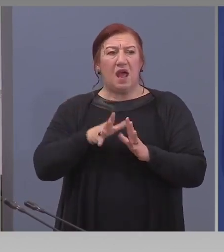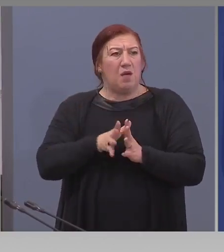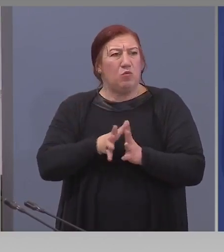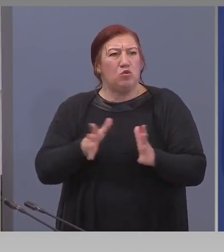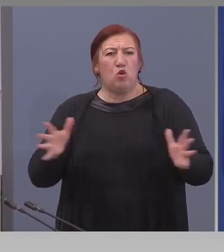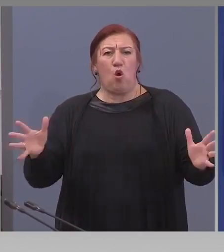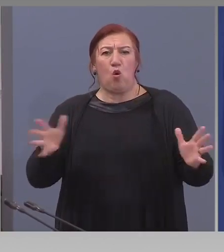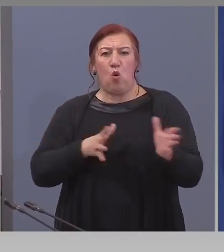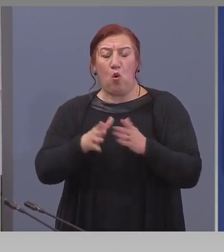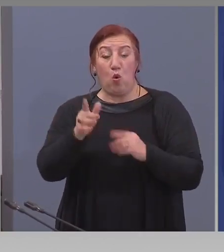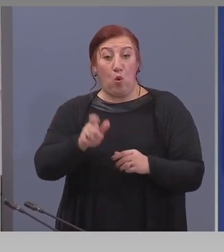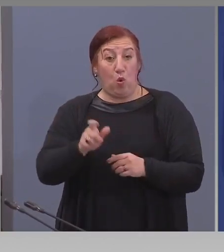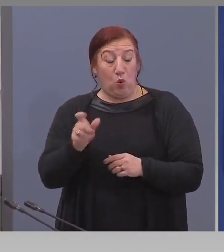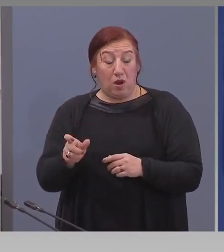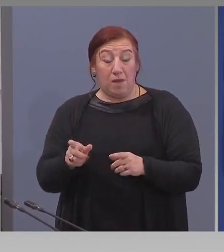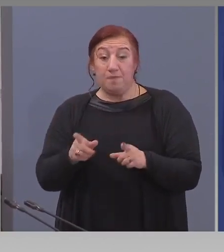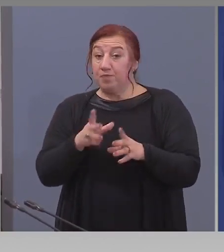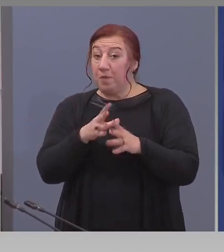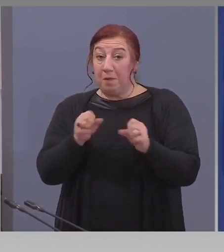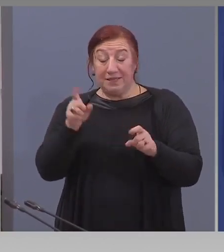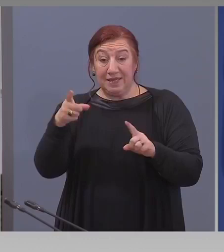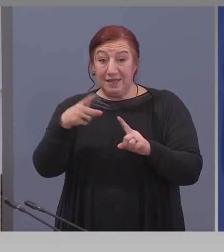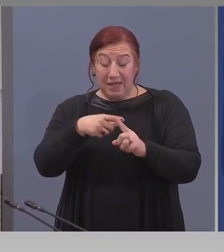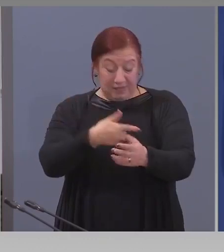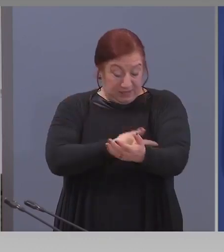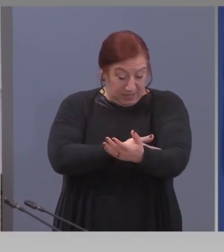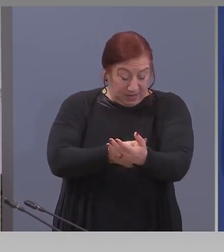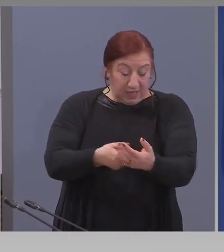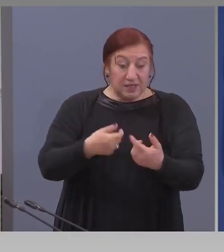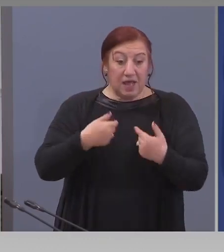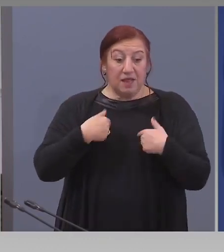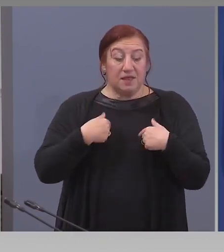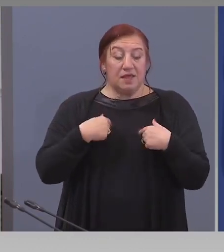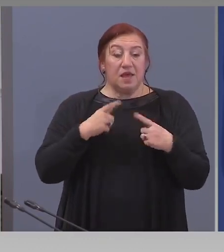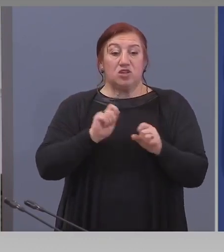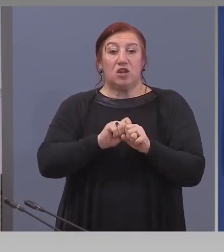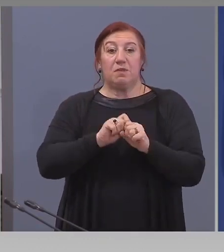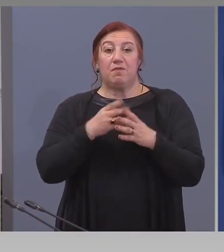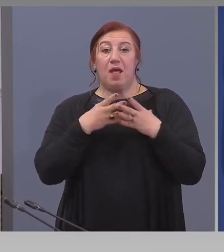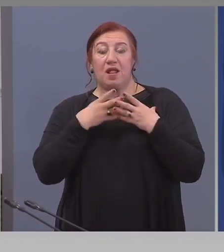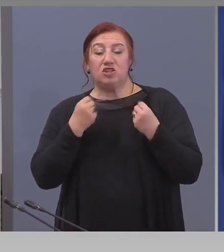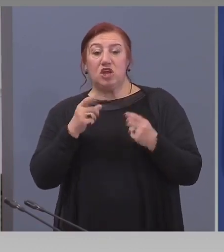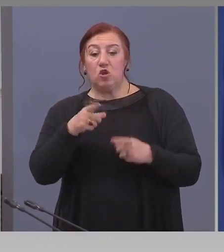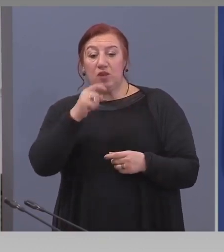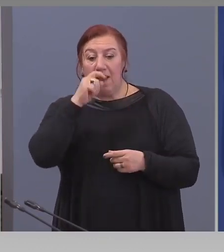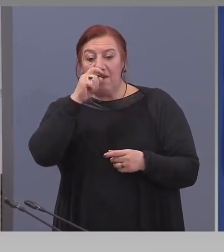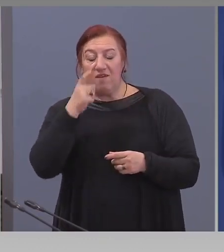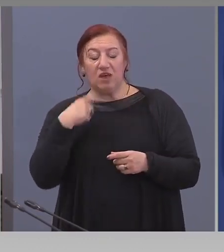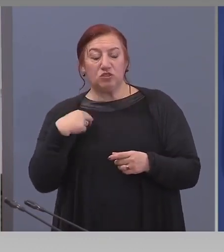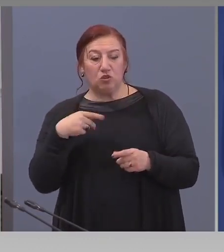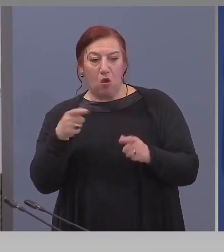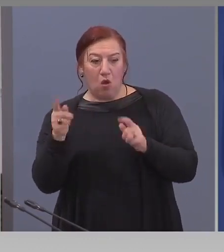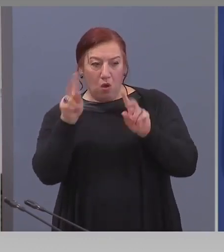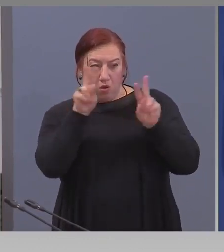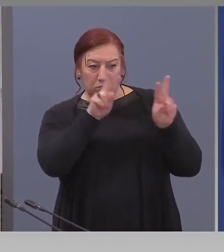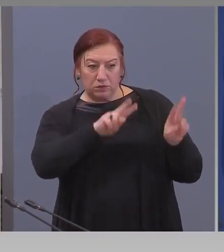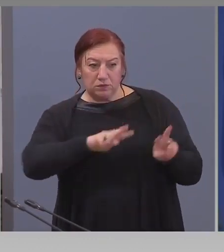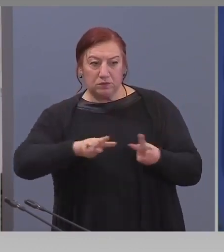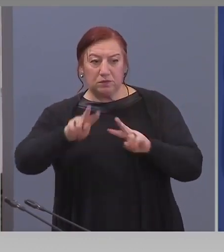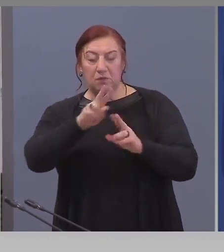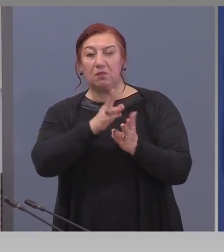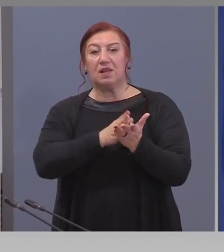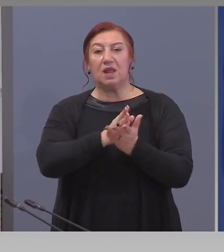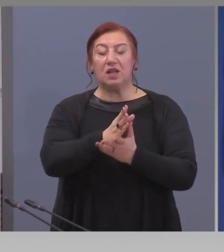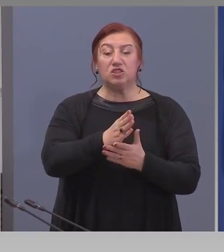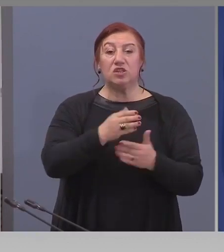защото без тях ние се лишаваме от едно много важно диагностично средство, ние не сме